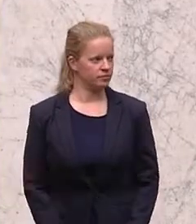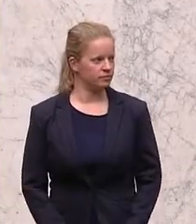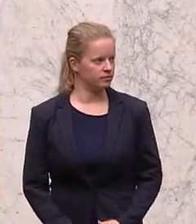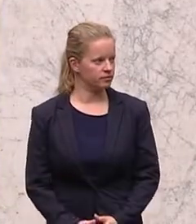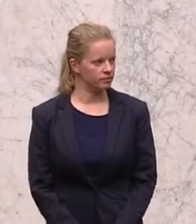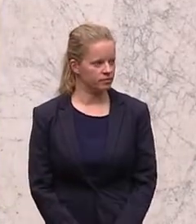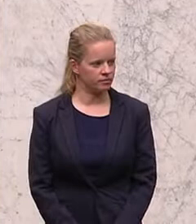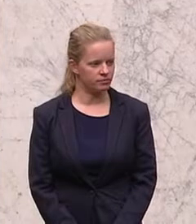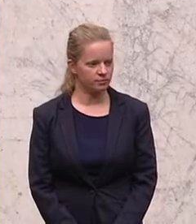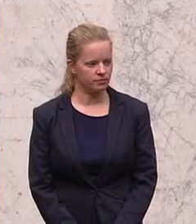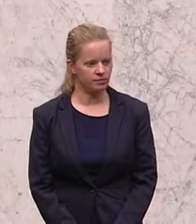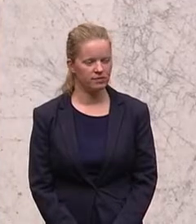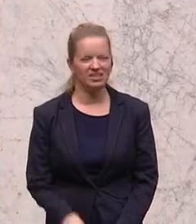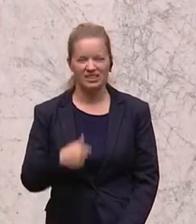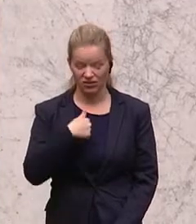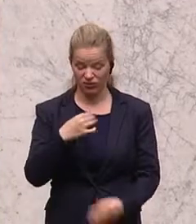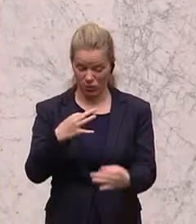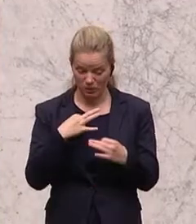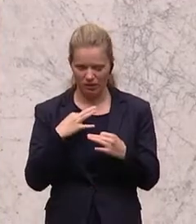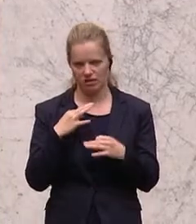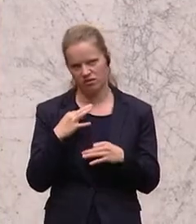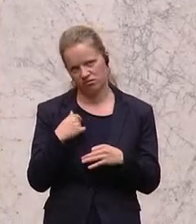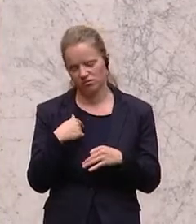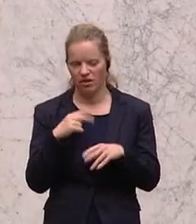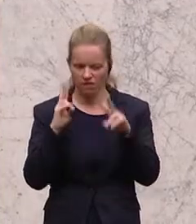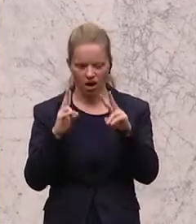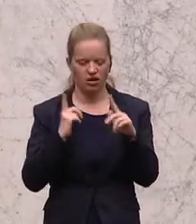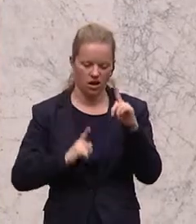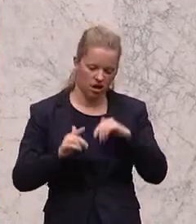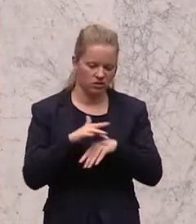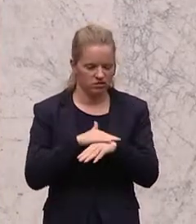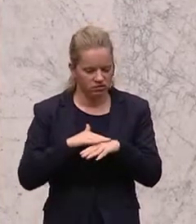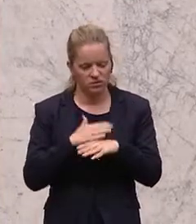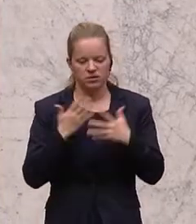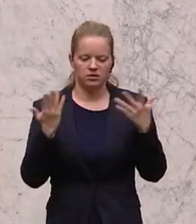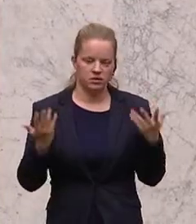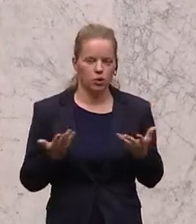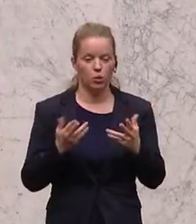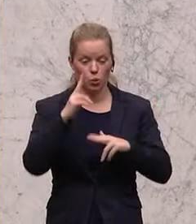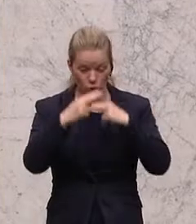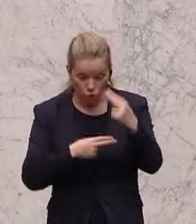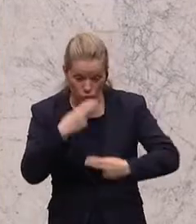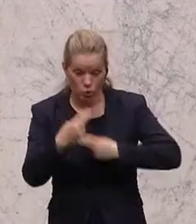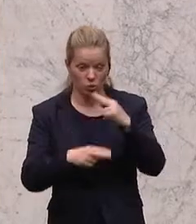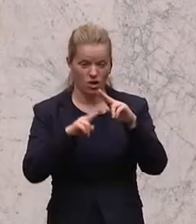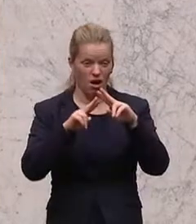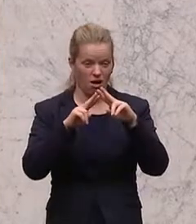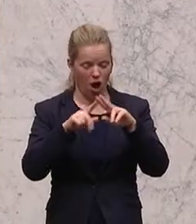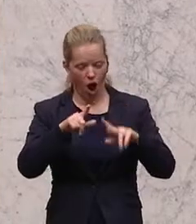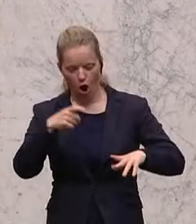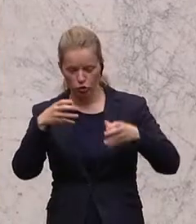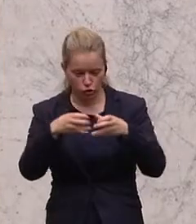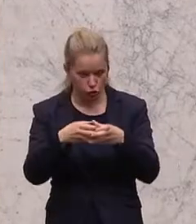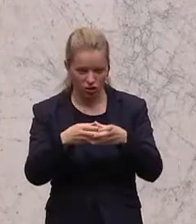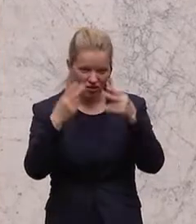Mir persönlich tut es sehr leid, dass der Untersuchungsausschuss nicht zur Gänze durchgefochten